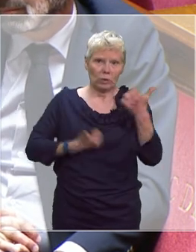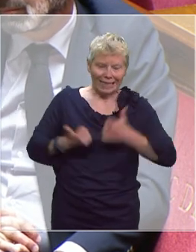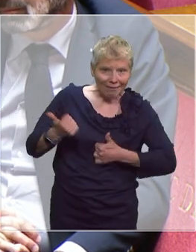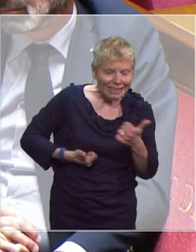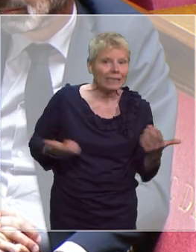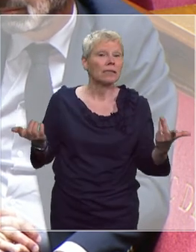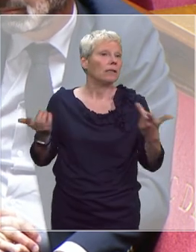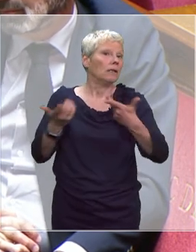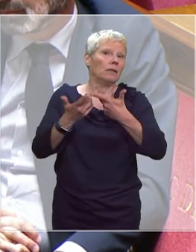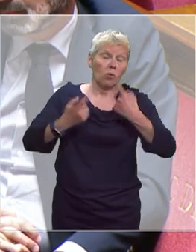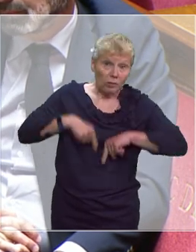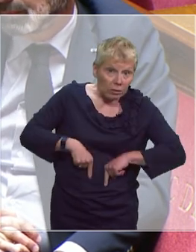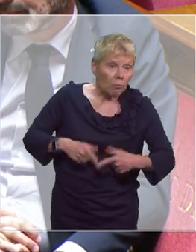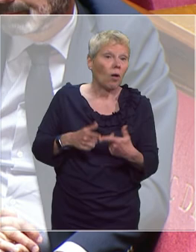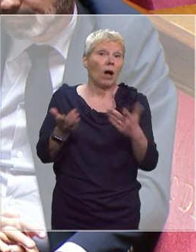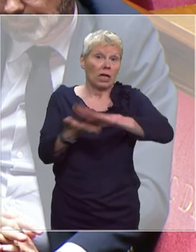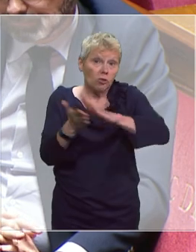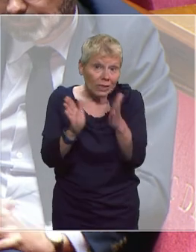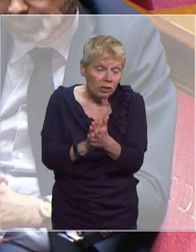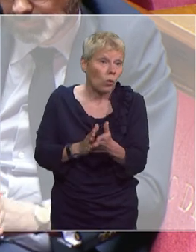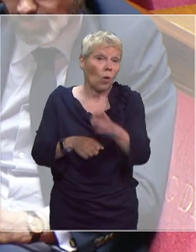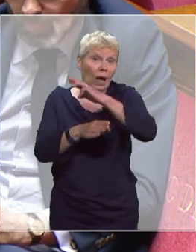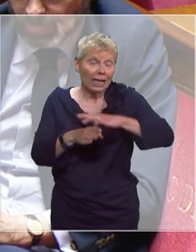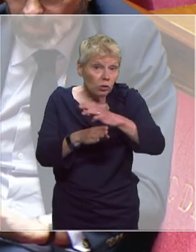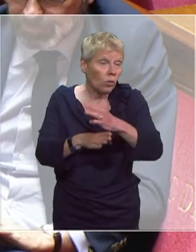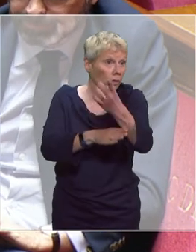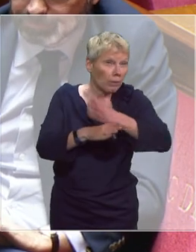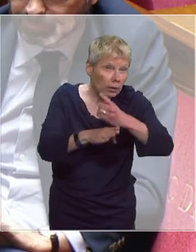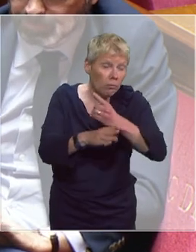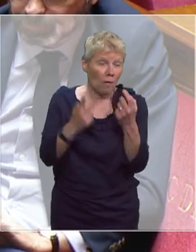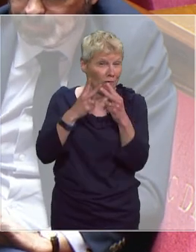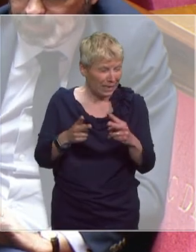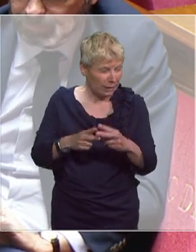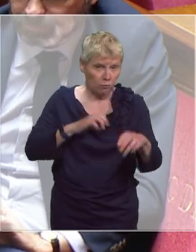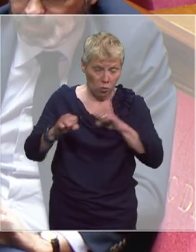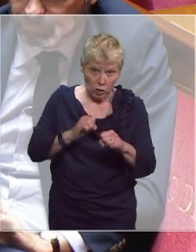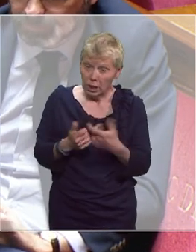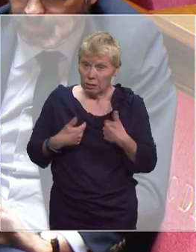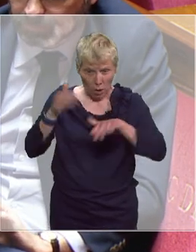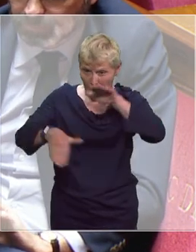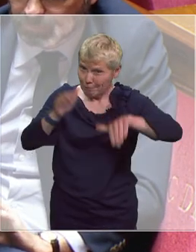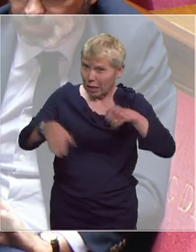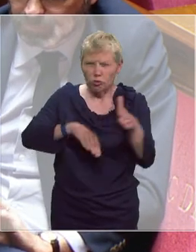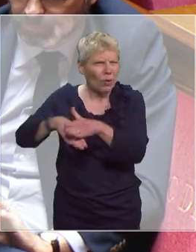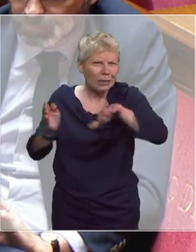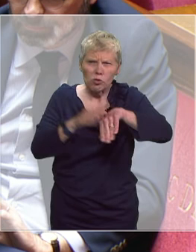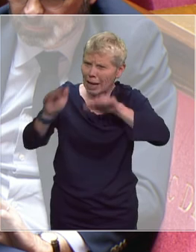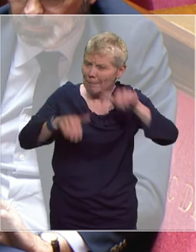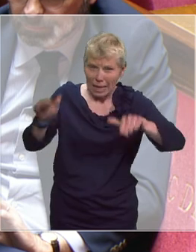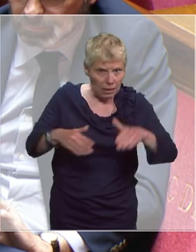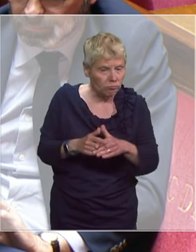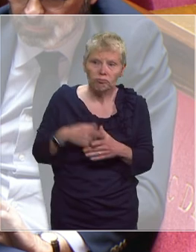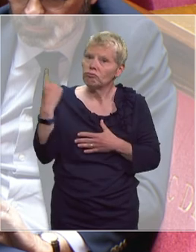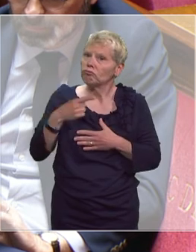collectivités, les associations, les communes aussi, qui doivent participer à cet effort national et je peux vous dire pour avoir appelé des élus de tous bords et de toute collectivité que